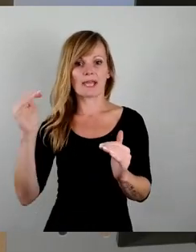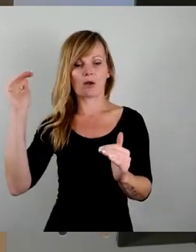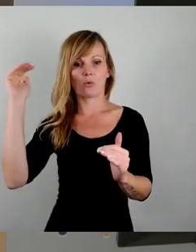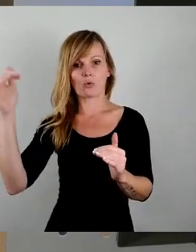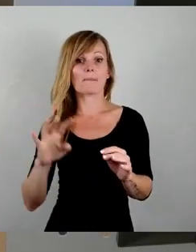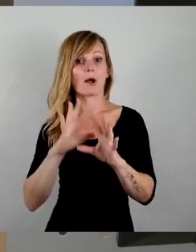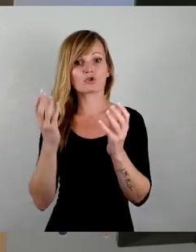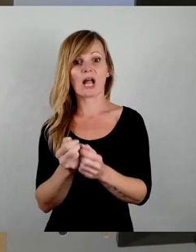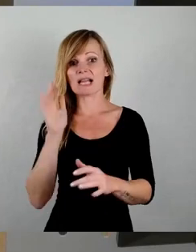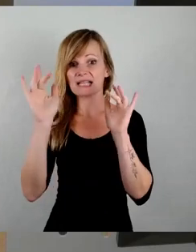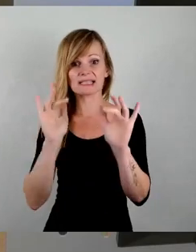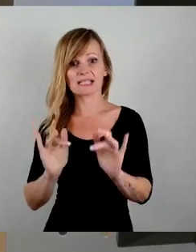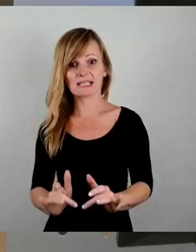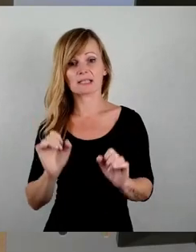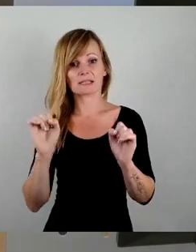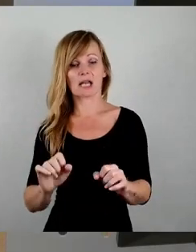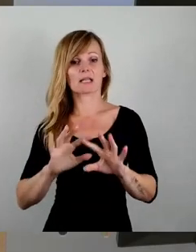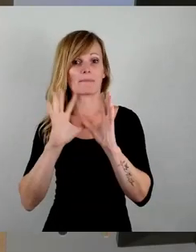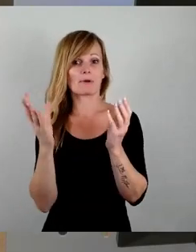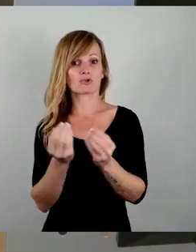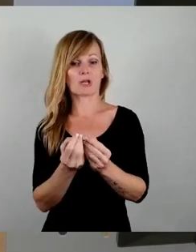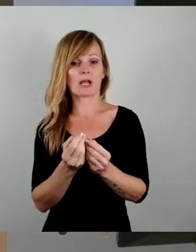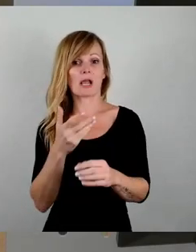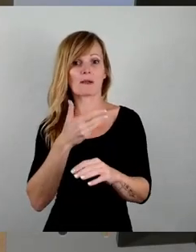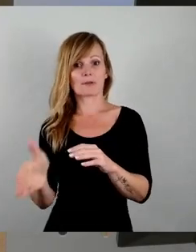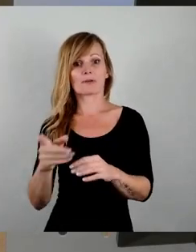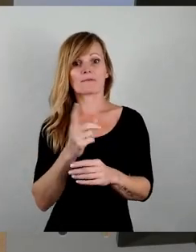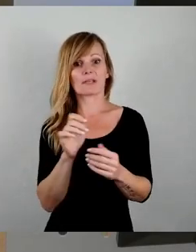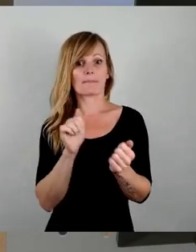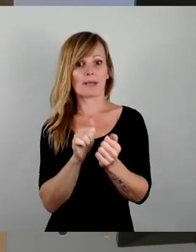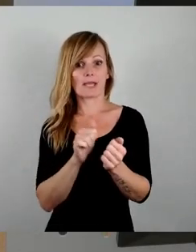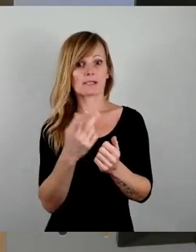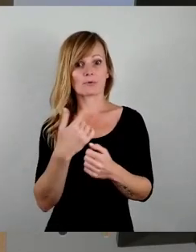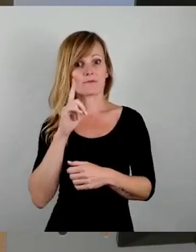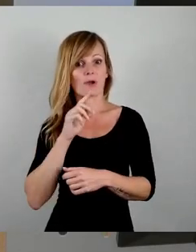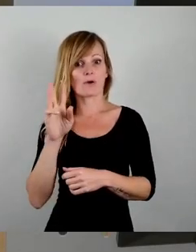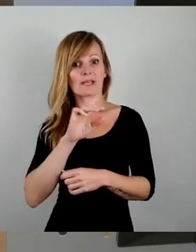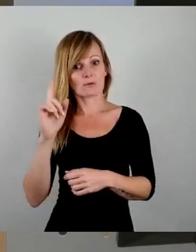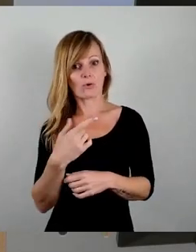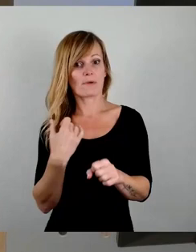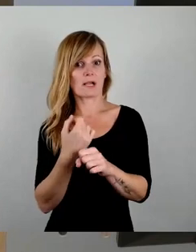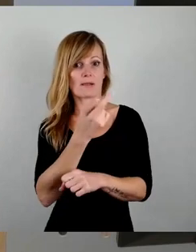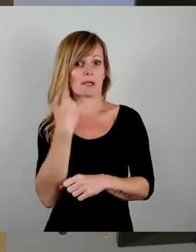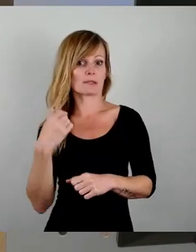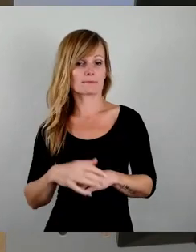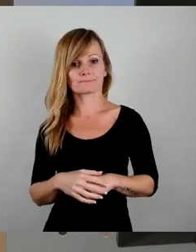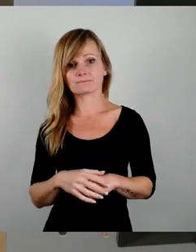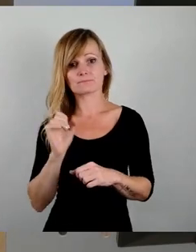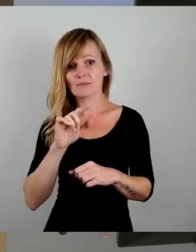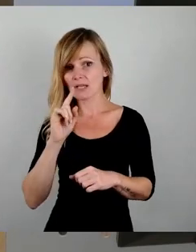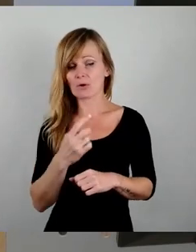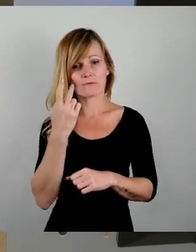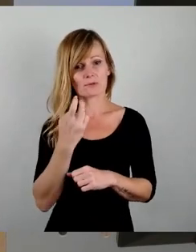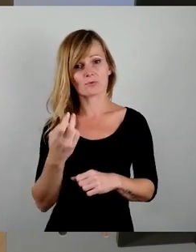kann sie auch pauschal ablehnen, wie die Freien Wähler das in der Presse getan haben, wie Frau Wendt das heute hier auch noch mal getan hat. Man kann auch versuchen, die aktuelle